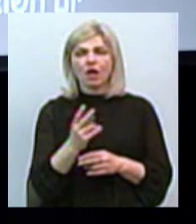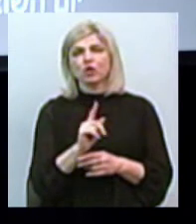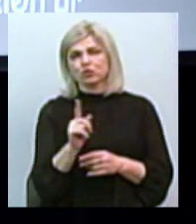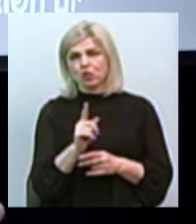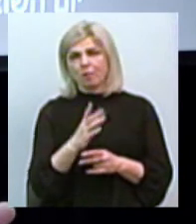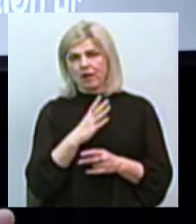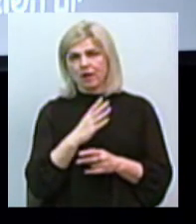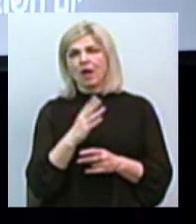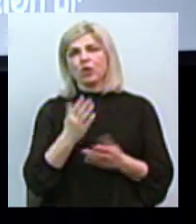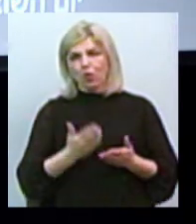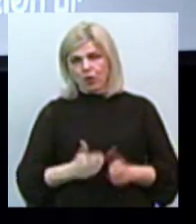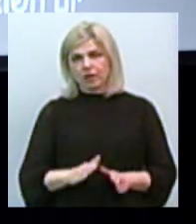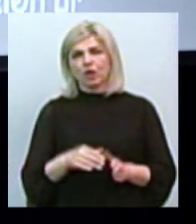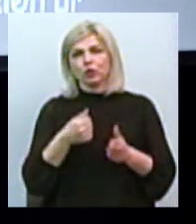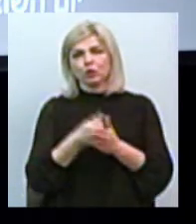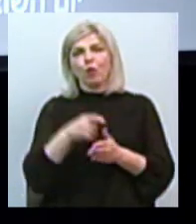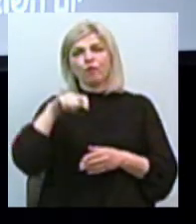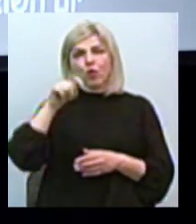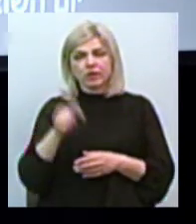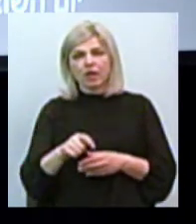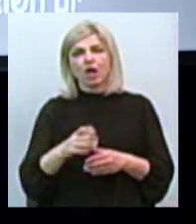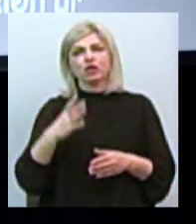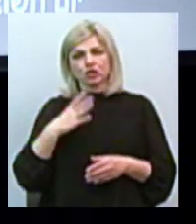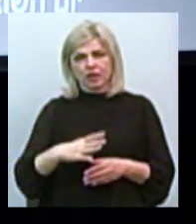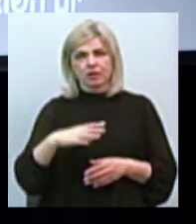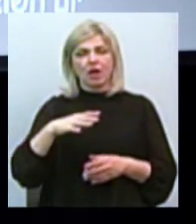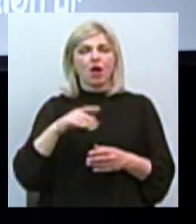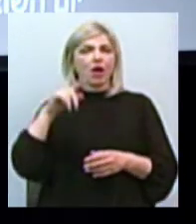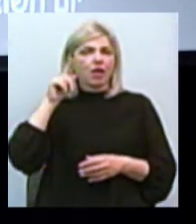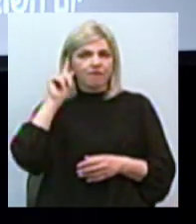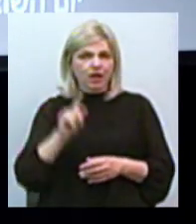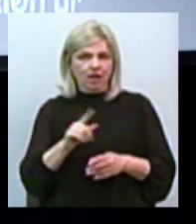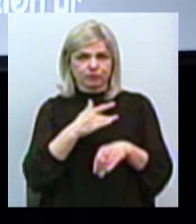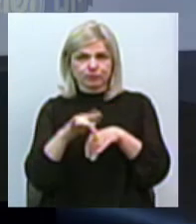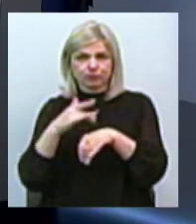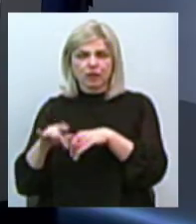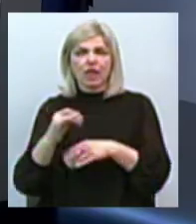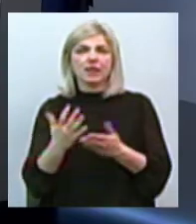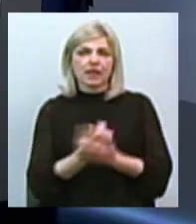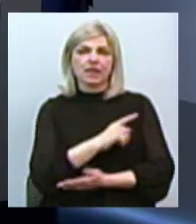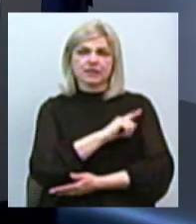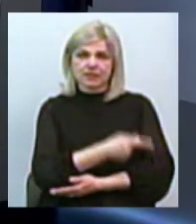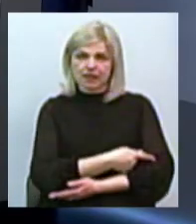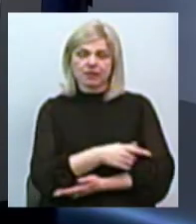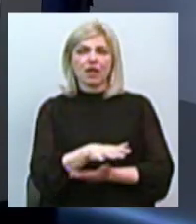на її долю народитися до війни, прожити Голокост, прожити окупацію і знайти в собі сили, щоб жити далі.